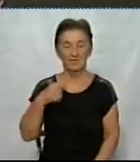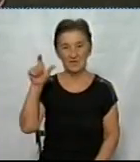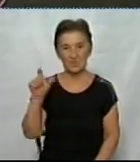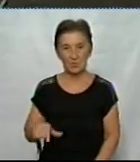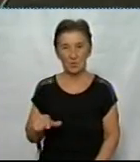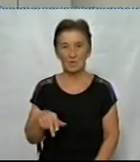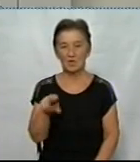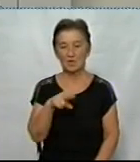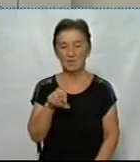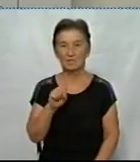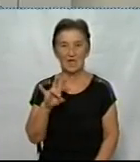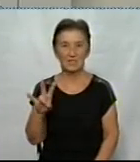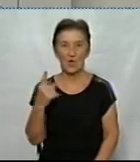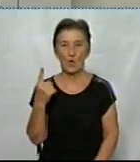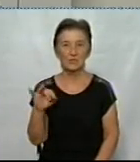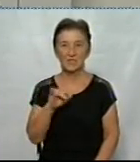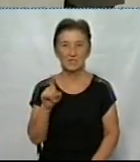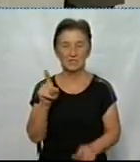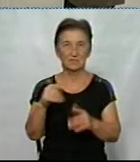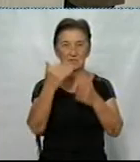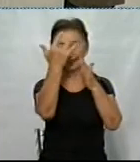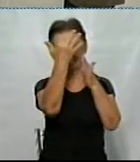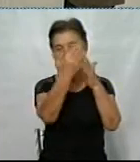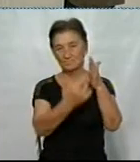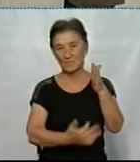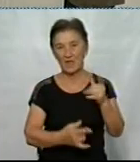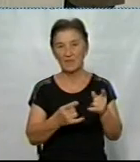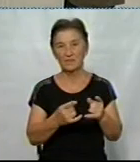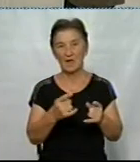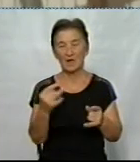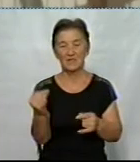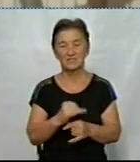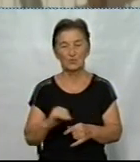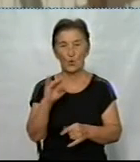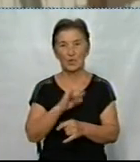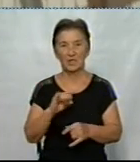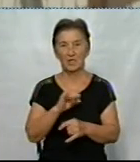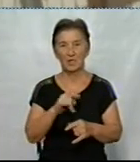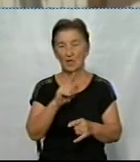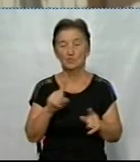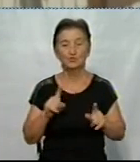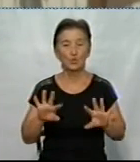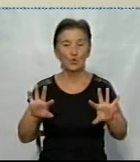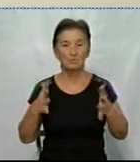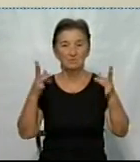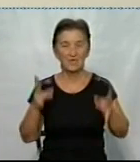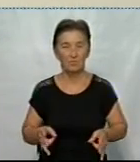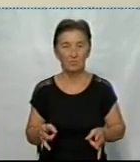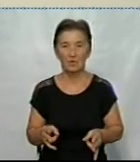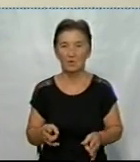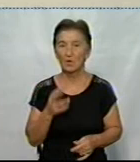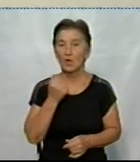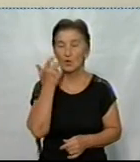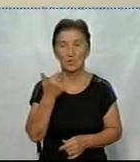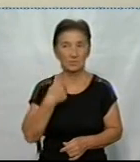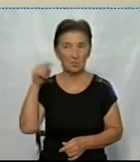позивним «Ден» – один з бійців, чиї прізвища розміщені на стінах історії музею. Розповідає, що з ним трапилися під час оборони. Коли ми туди